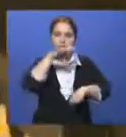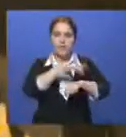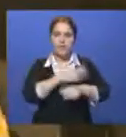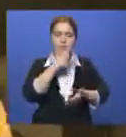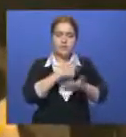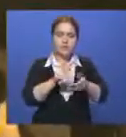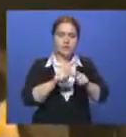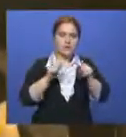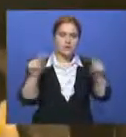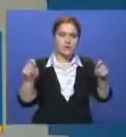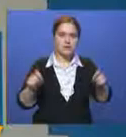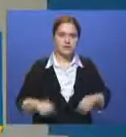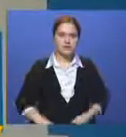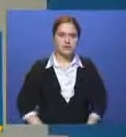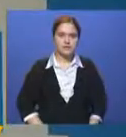в ходе поисковых работ.